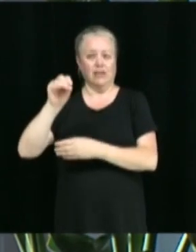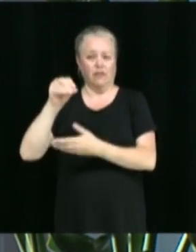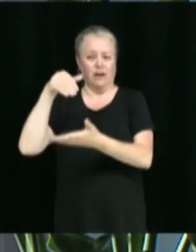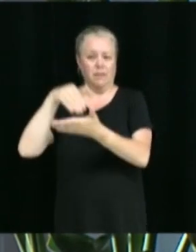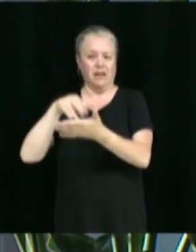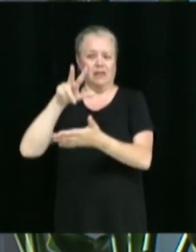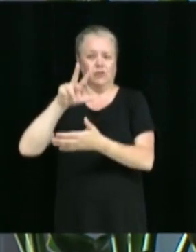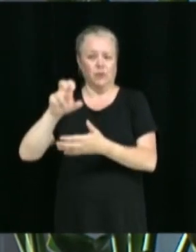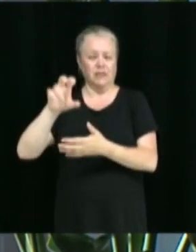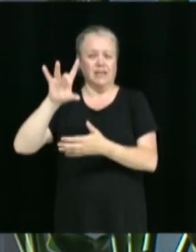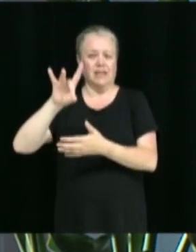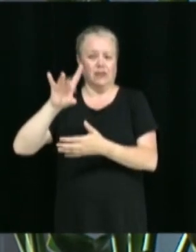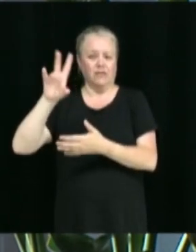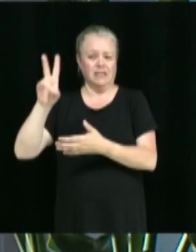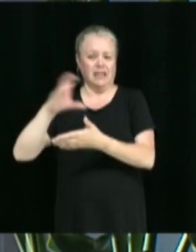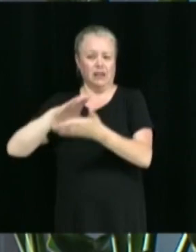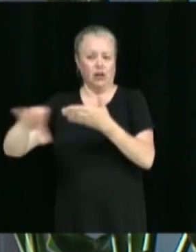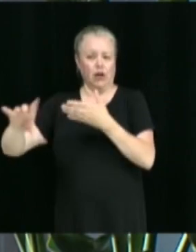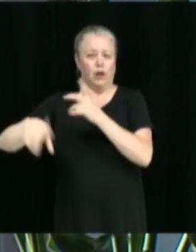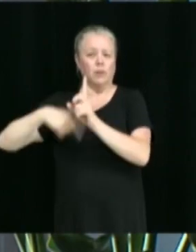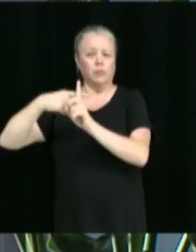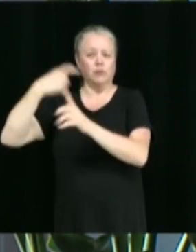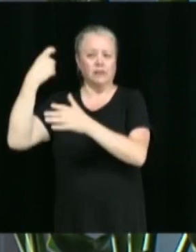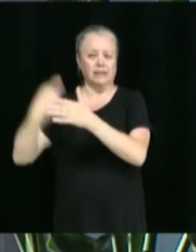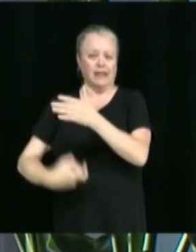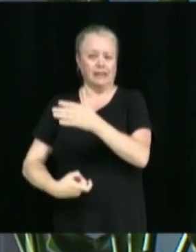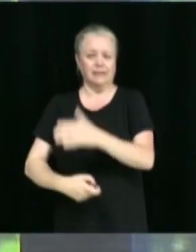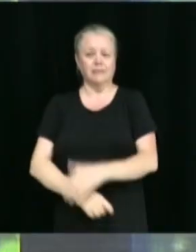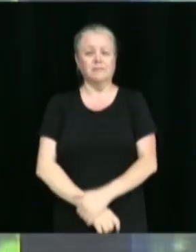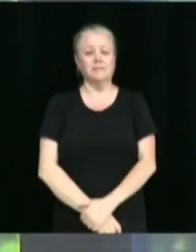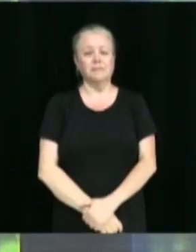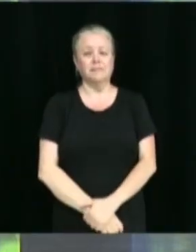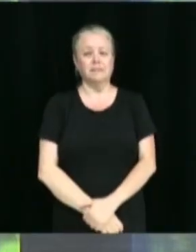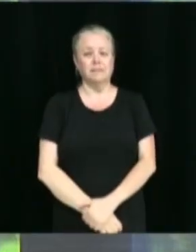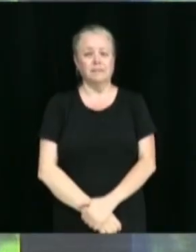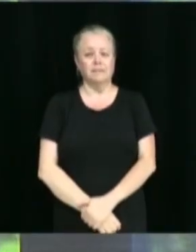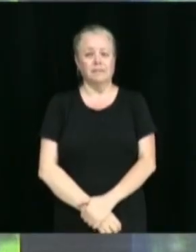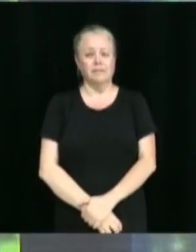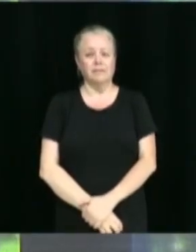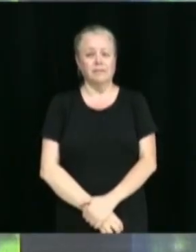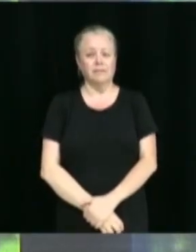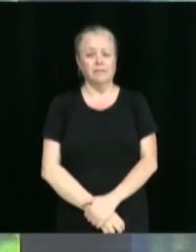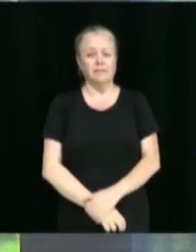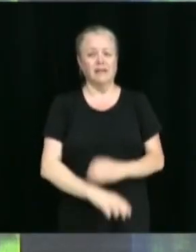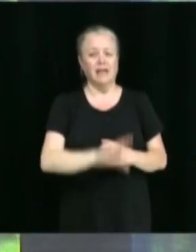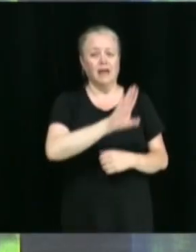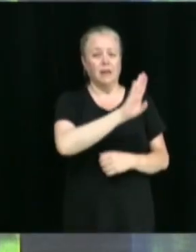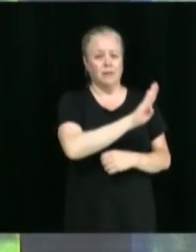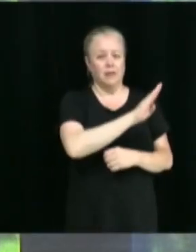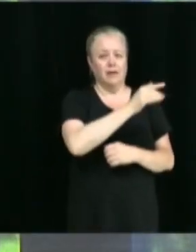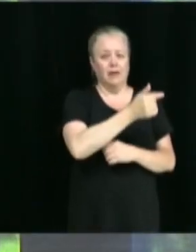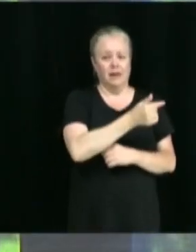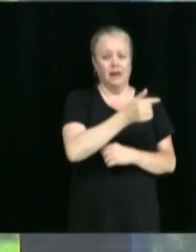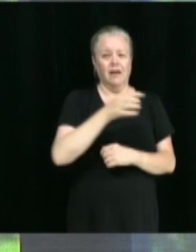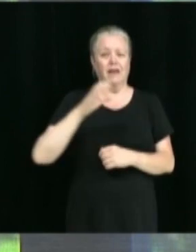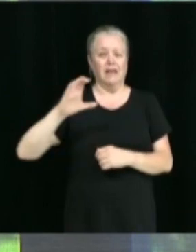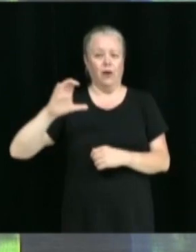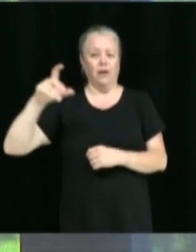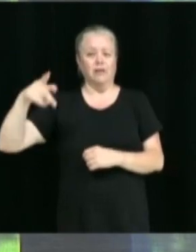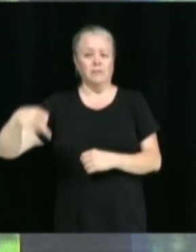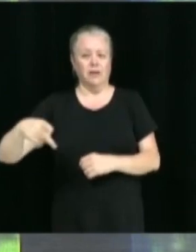387 $, taxes non incluses. Benoît Gauthier, Caroline Pilon.